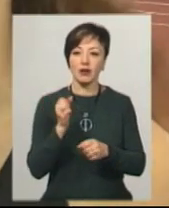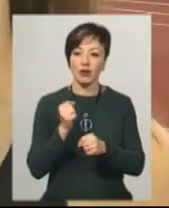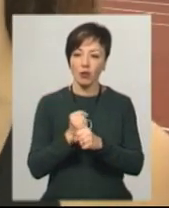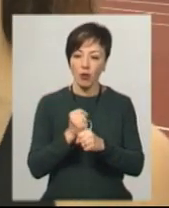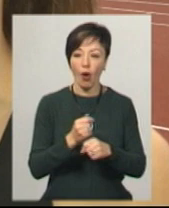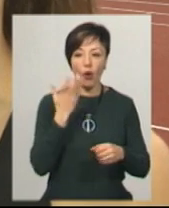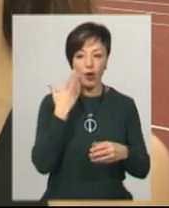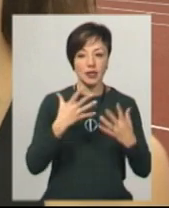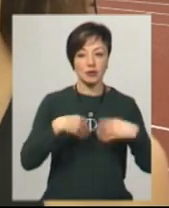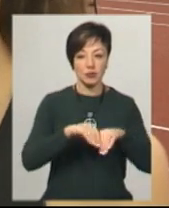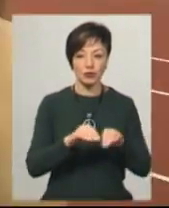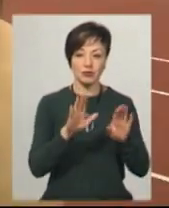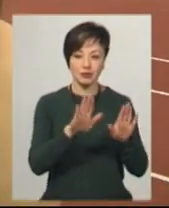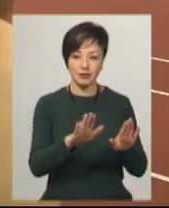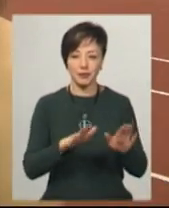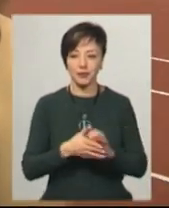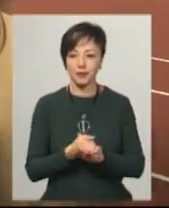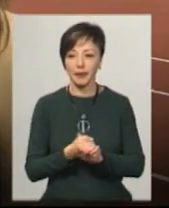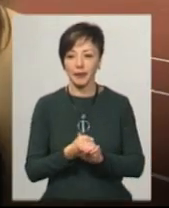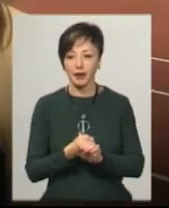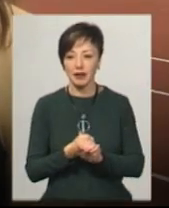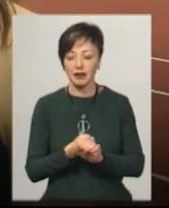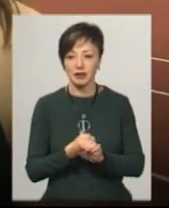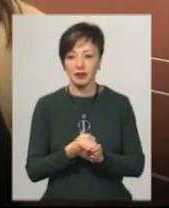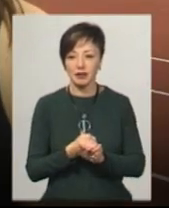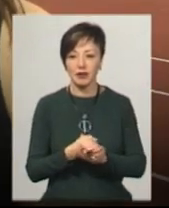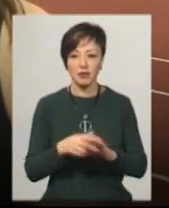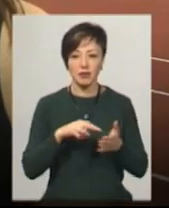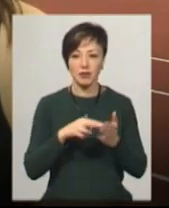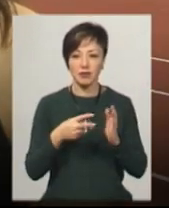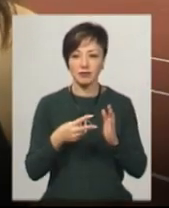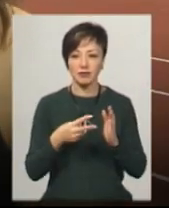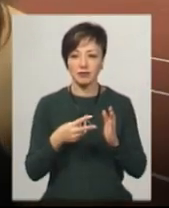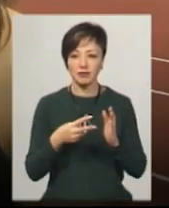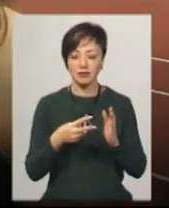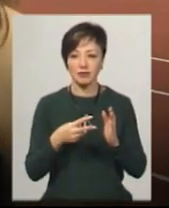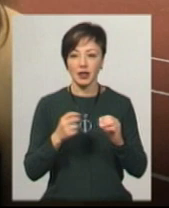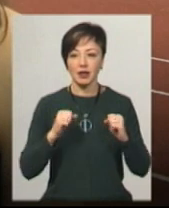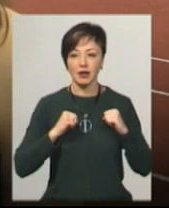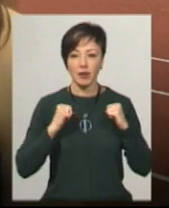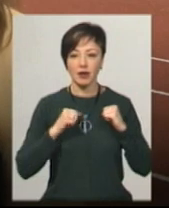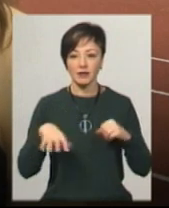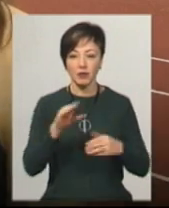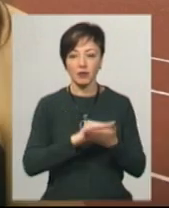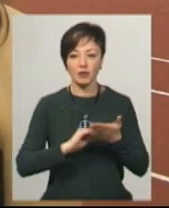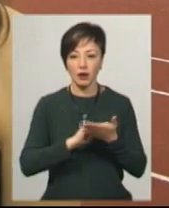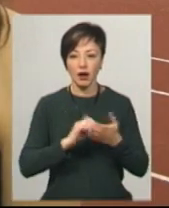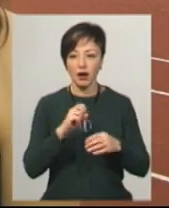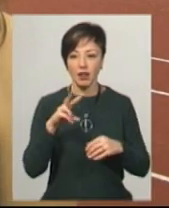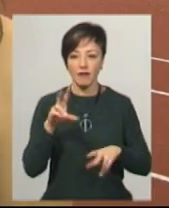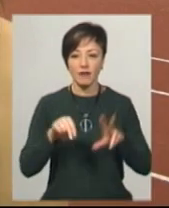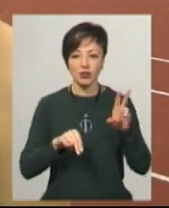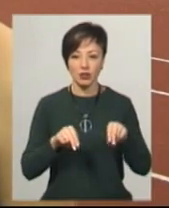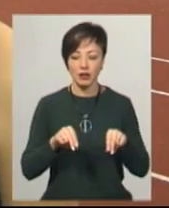створити, таких планов. Комира такого, як немає, за яким я намагаюся все повторяти. Але я